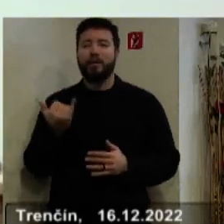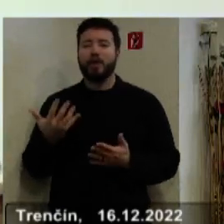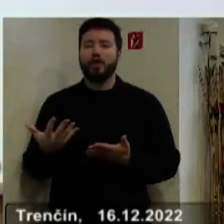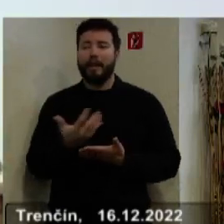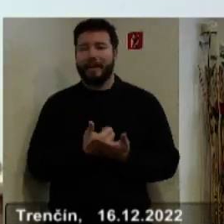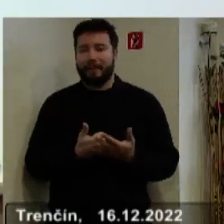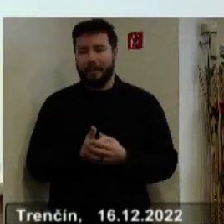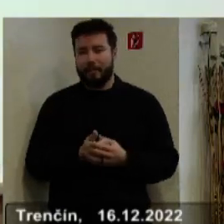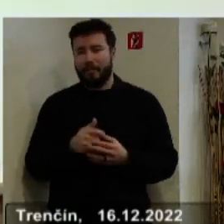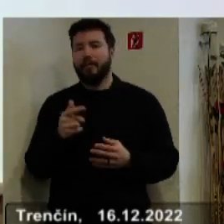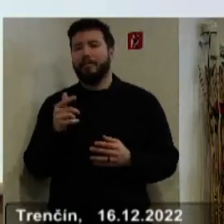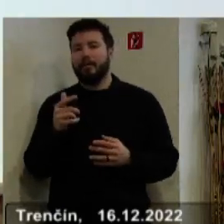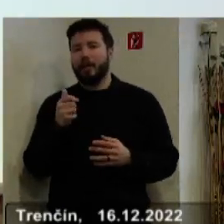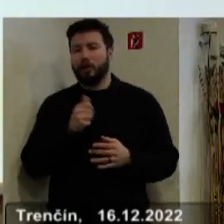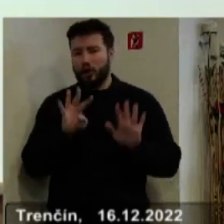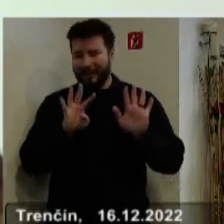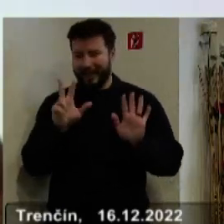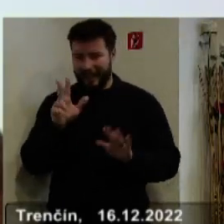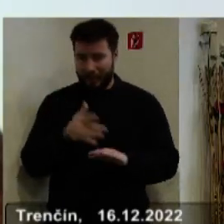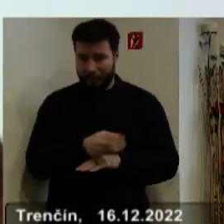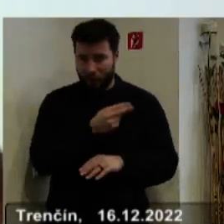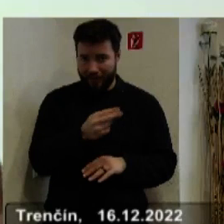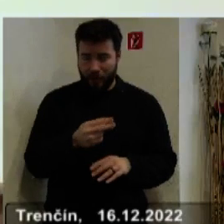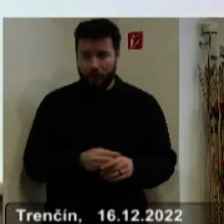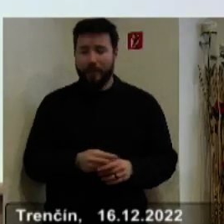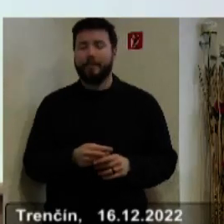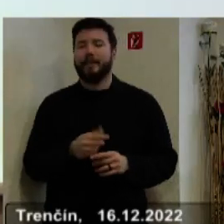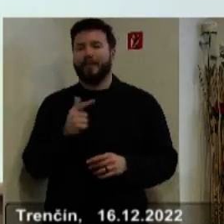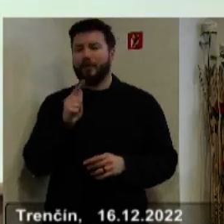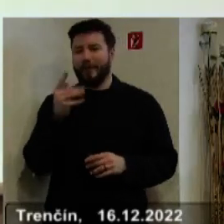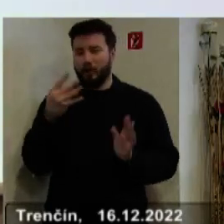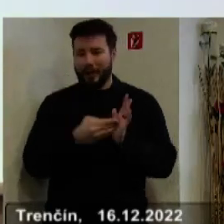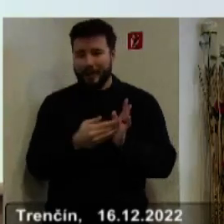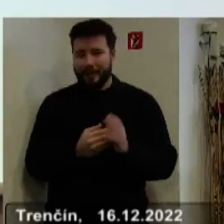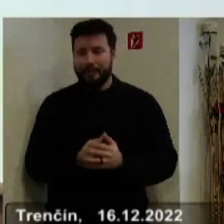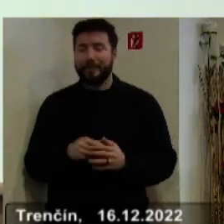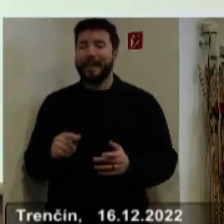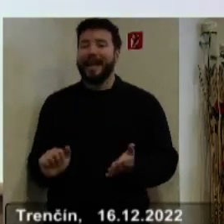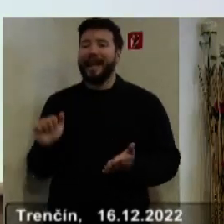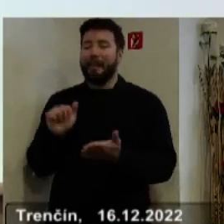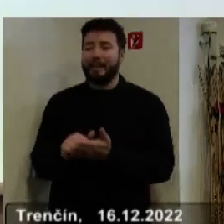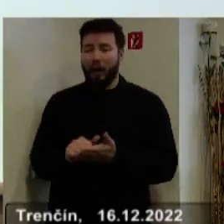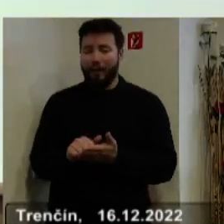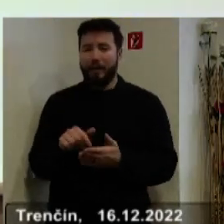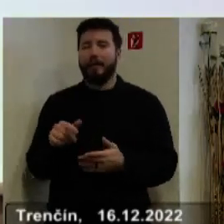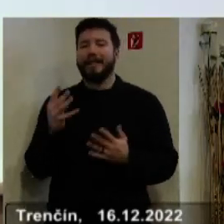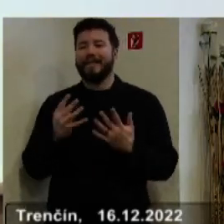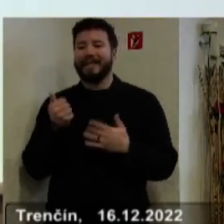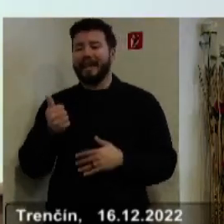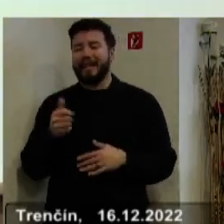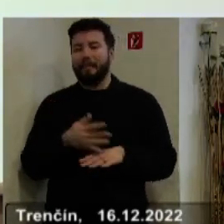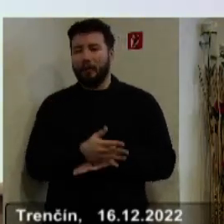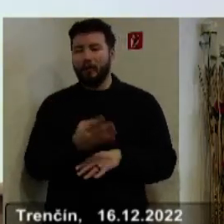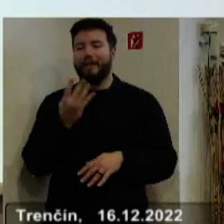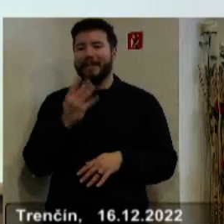sú rozpočtované v objeme 193 miliónov 224 tisíc a kapitálové v objeme 91 miliónov